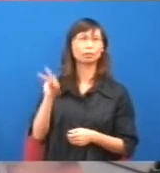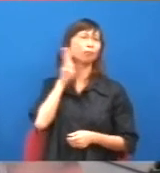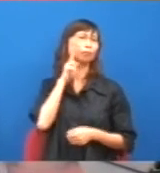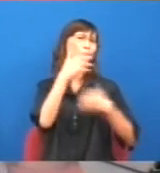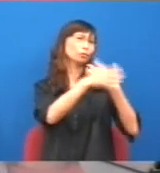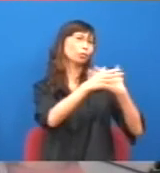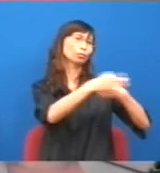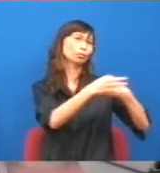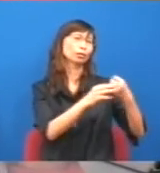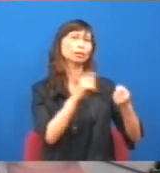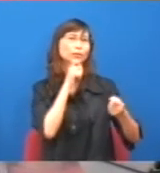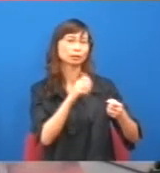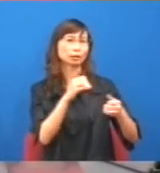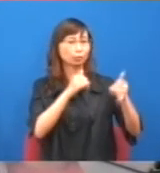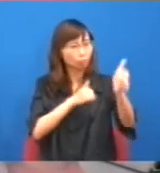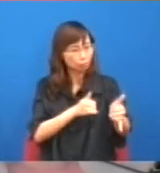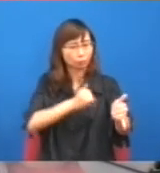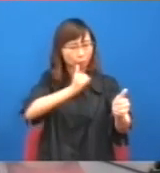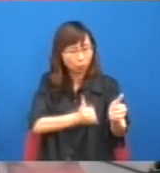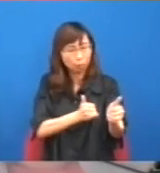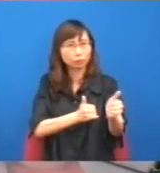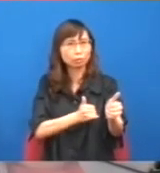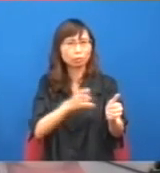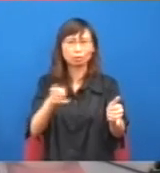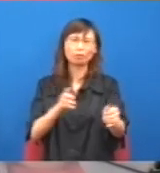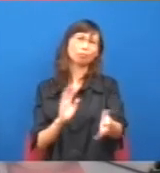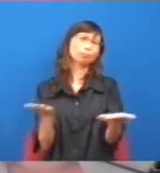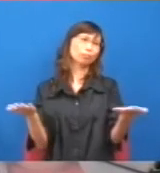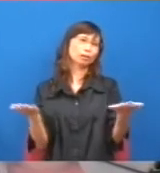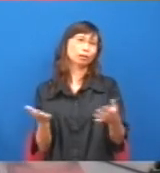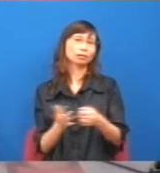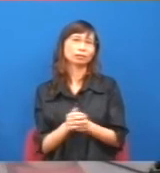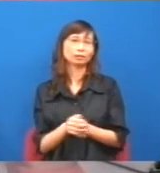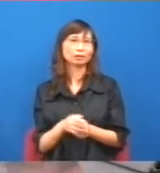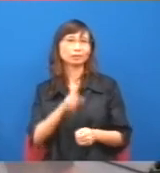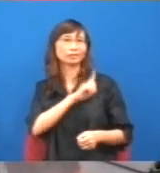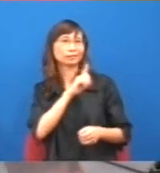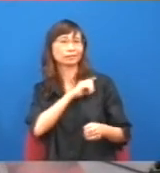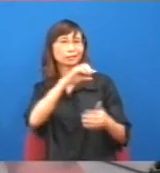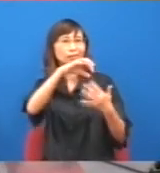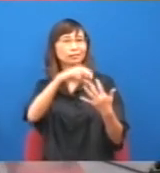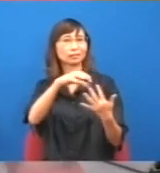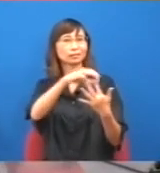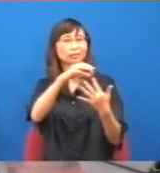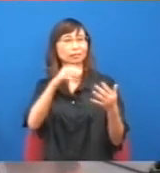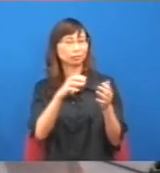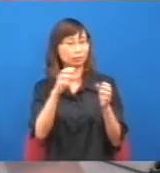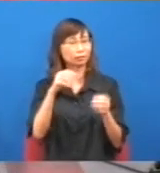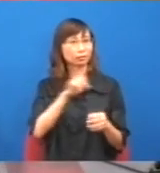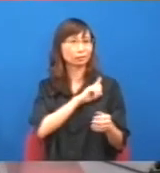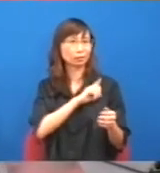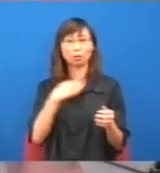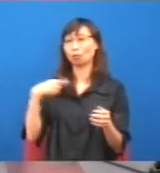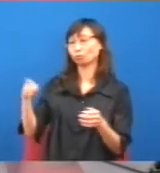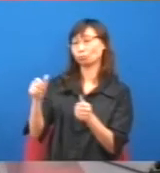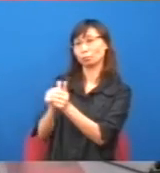前座有後座,你又不是,是不是,你又要,叫人家自己拉幫結派,誰幫派大